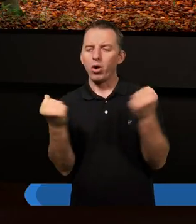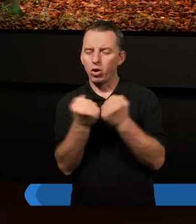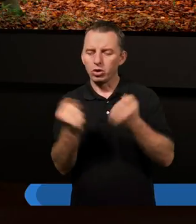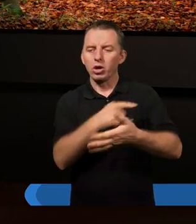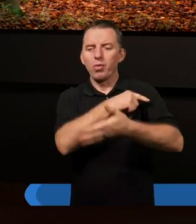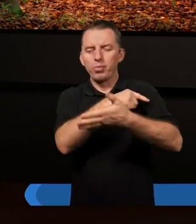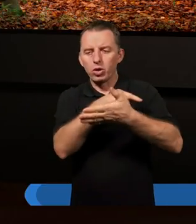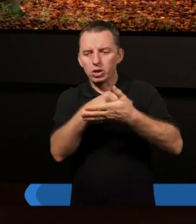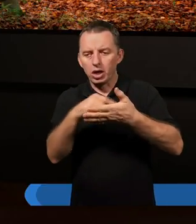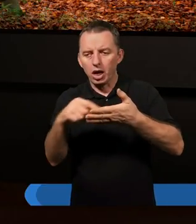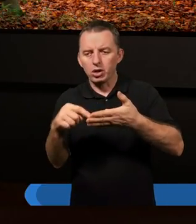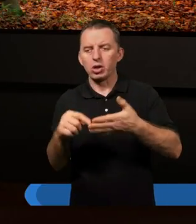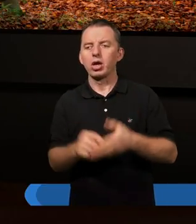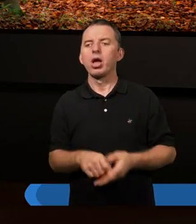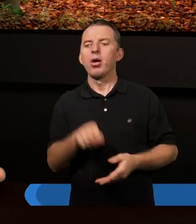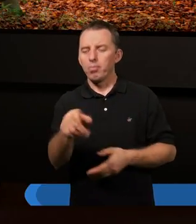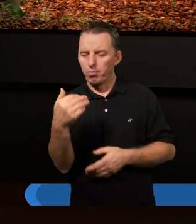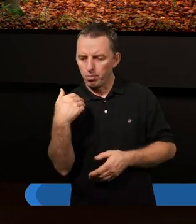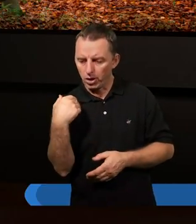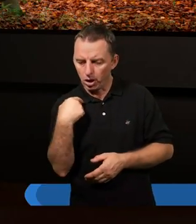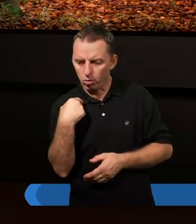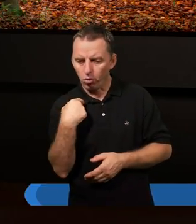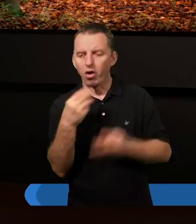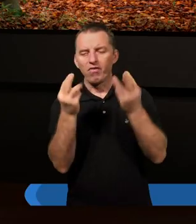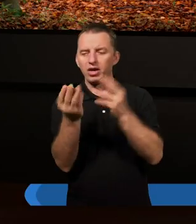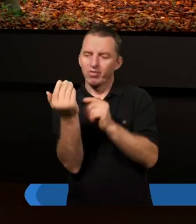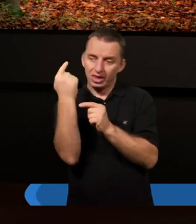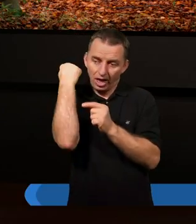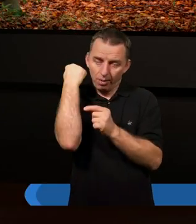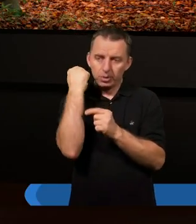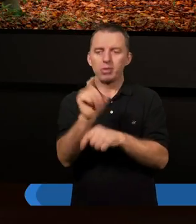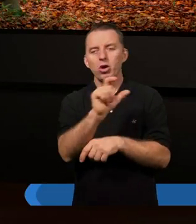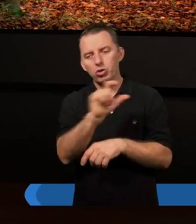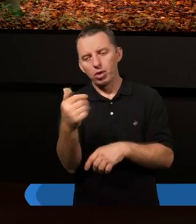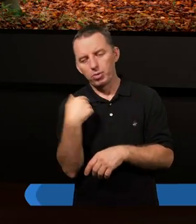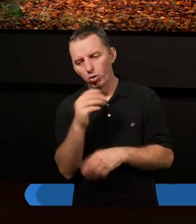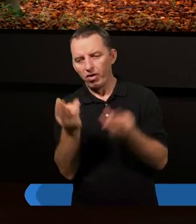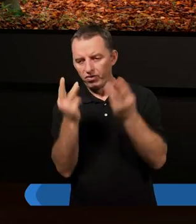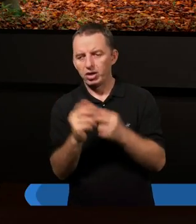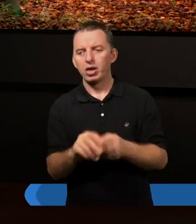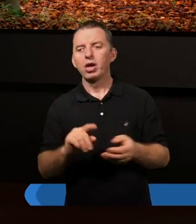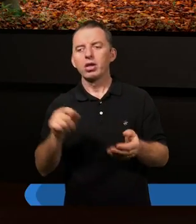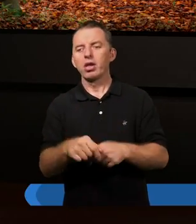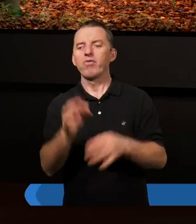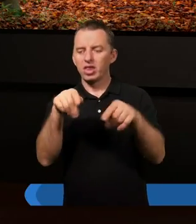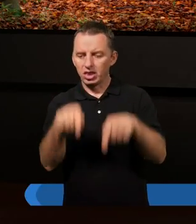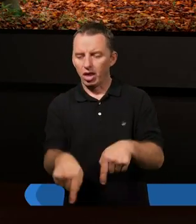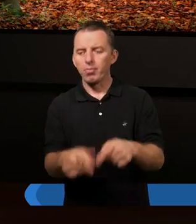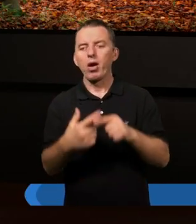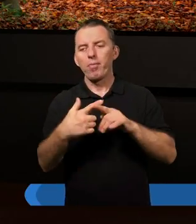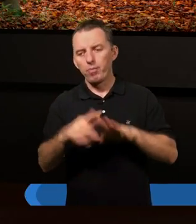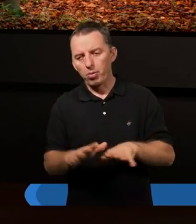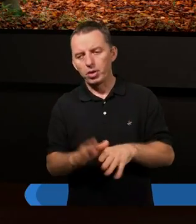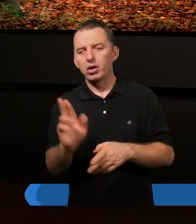podkreślił. To było ważne w tamtym czasie. To było ważne również w tym momencie, kiedy